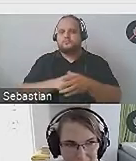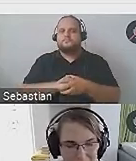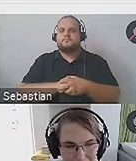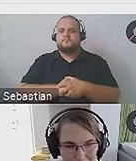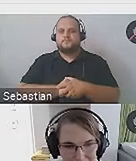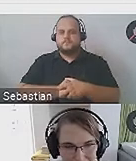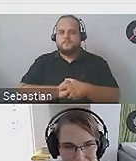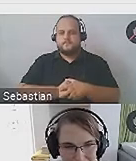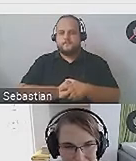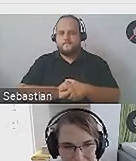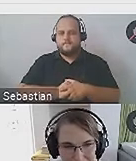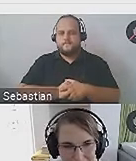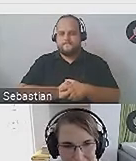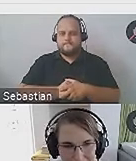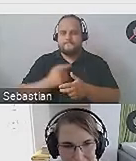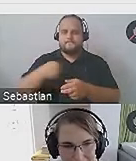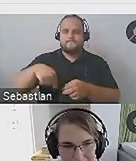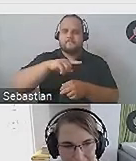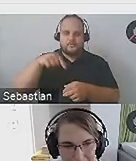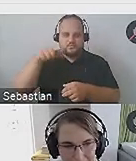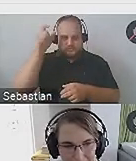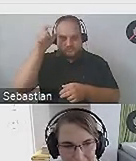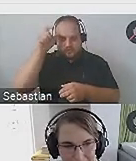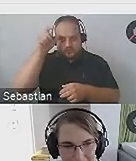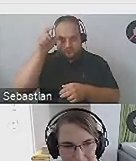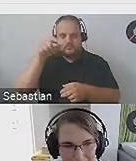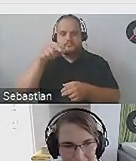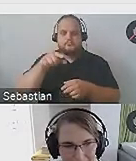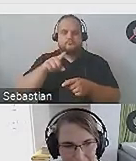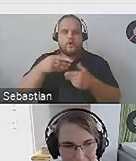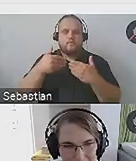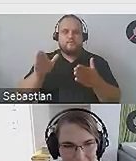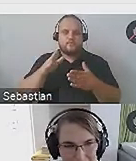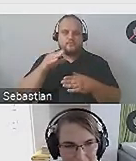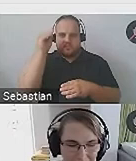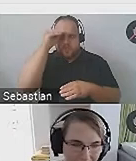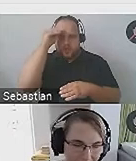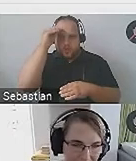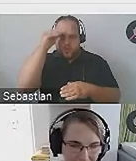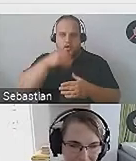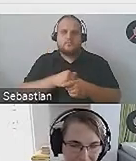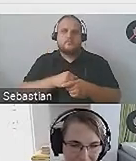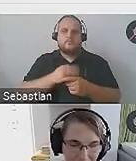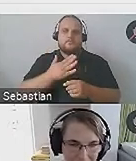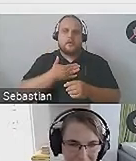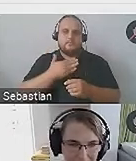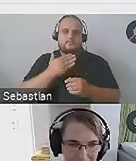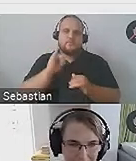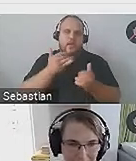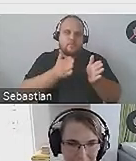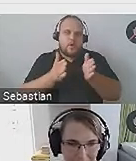my w Centrum Cyfrowym w ramach Spółdzielnie Otwartej Edukacji mamy opracowaną metodę,